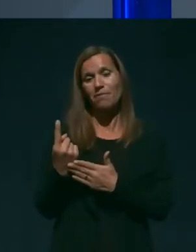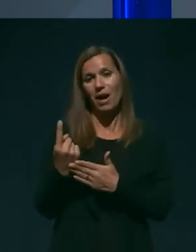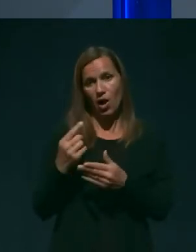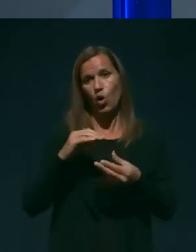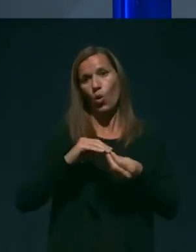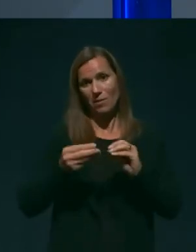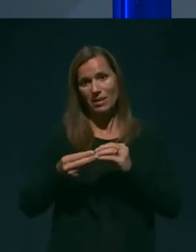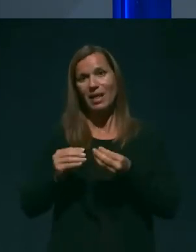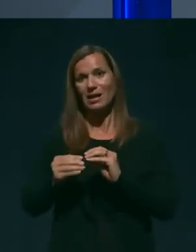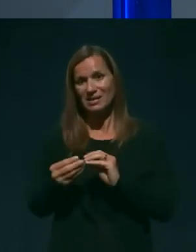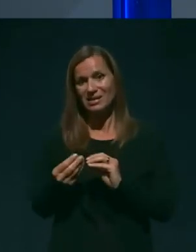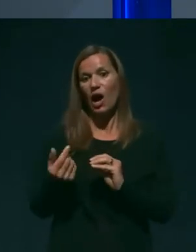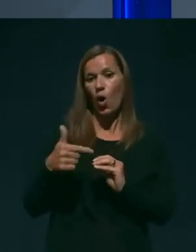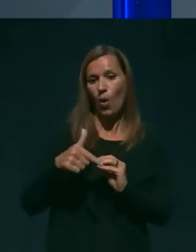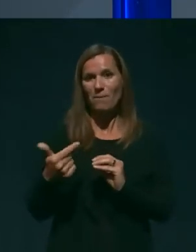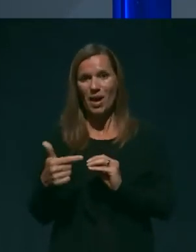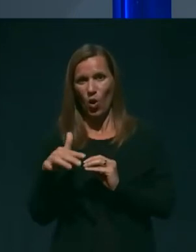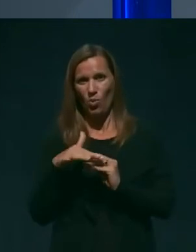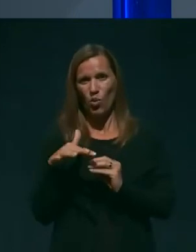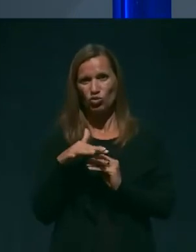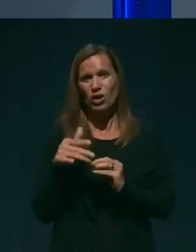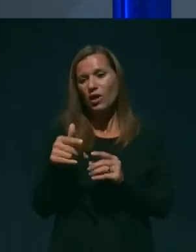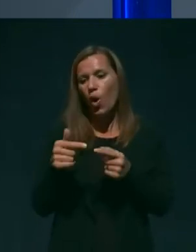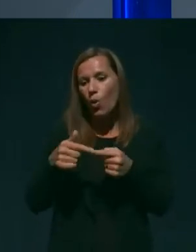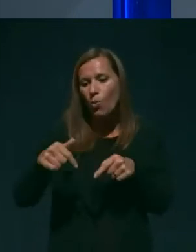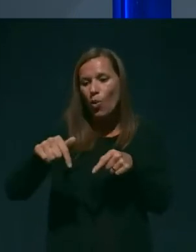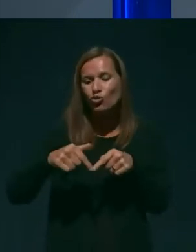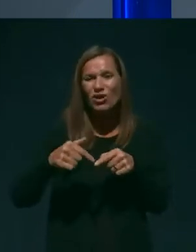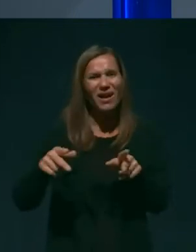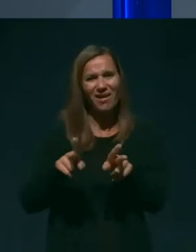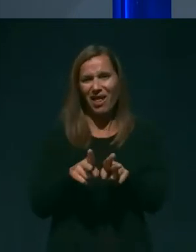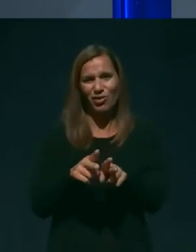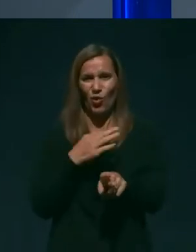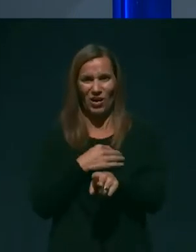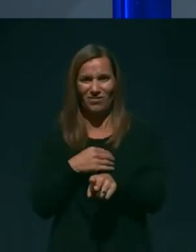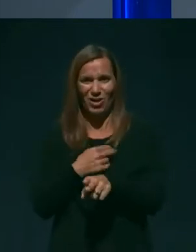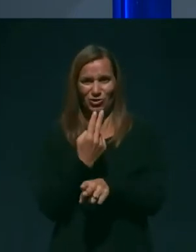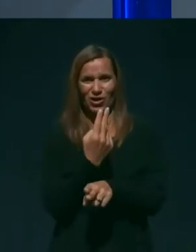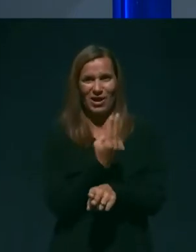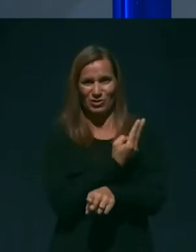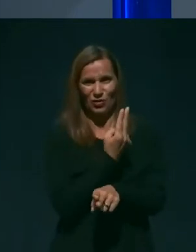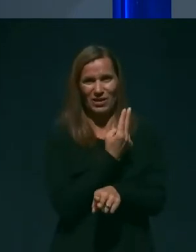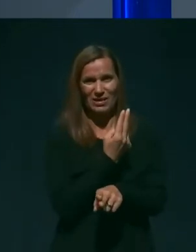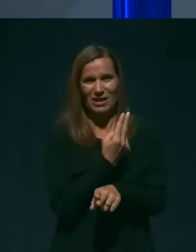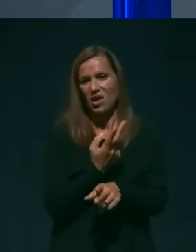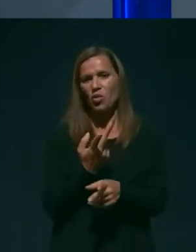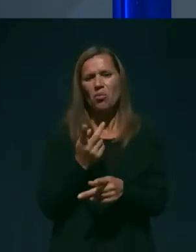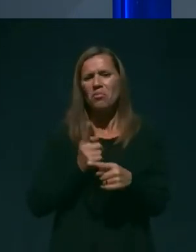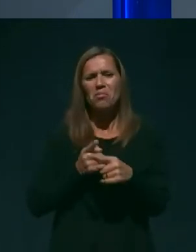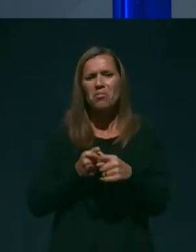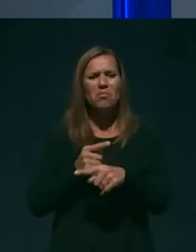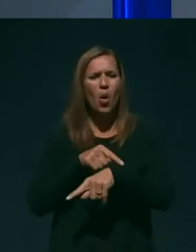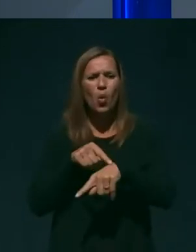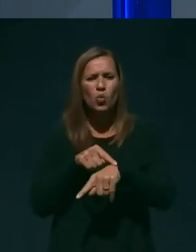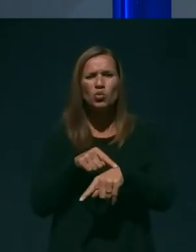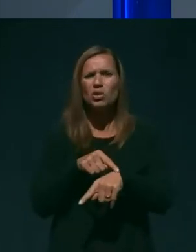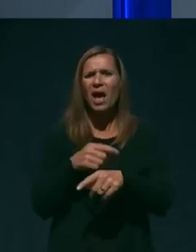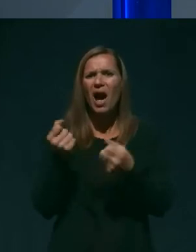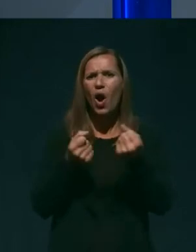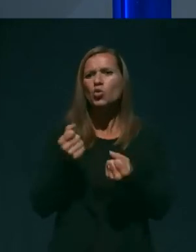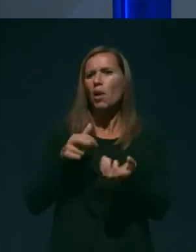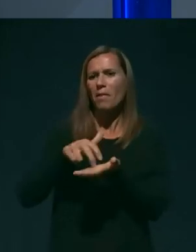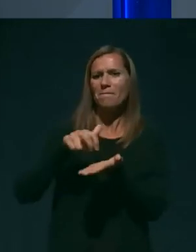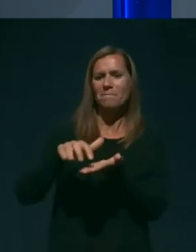dveh območji. Območ je zelo kratko, prehodno v roku po ure z avtom oziroma peš tudi zelo na hitro